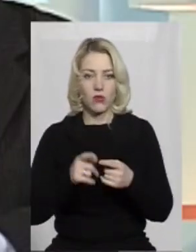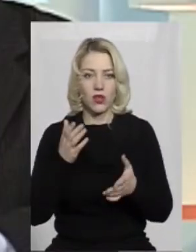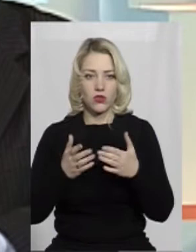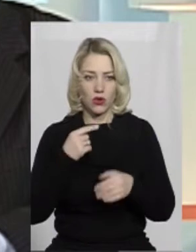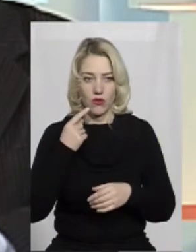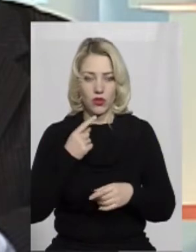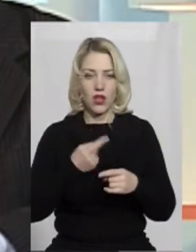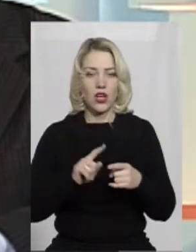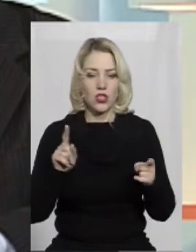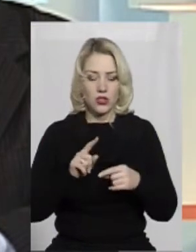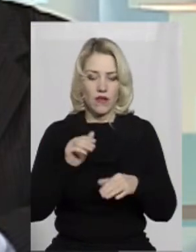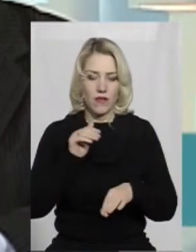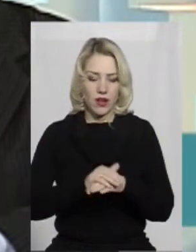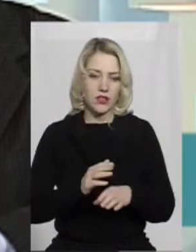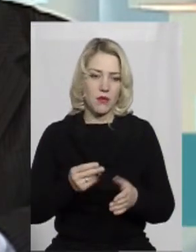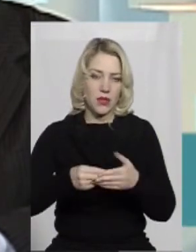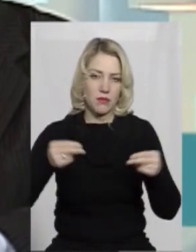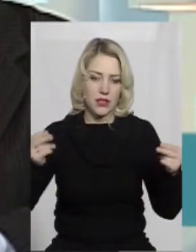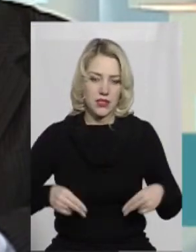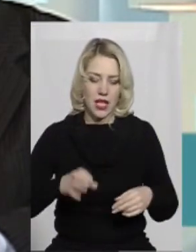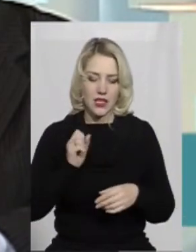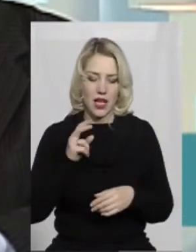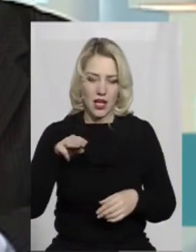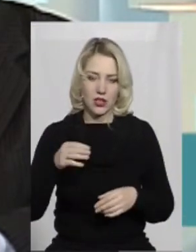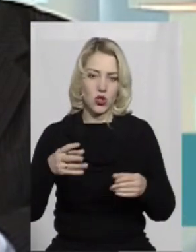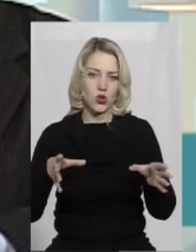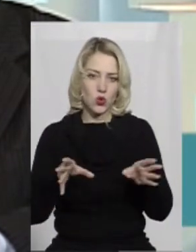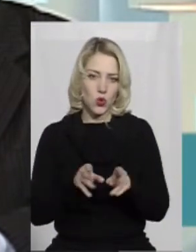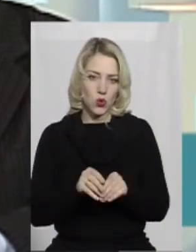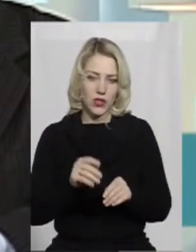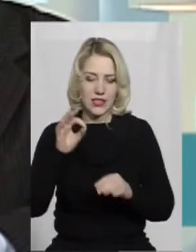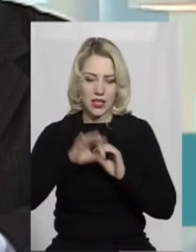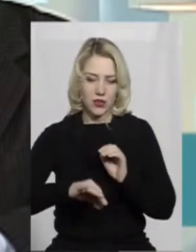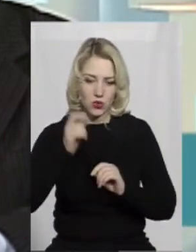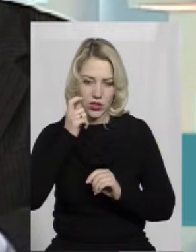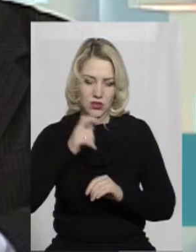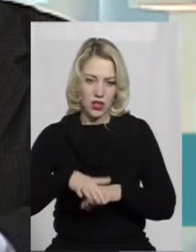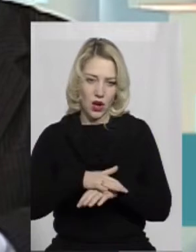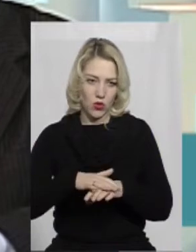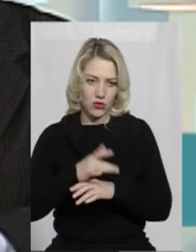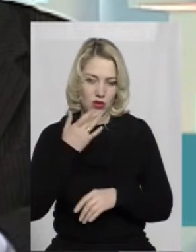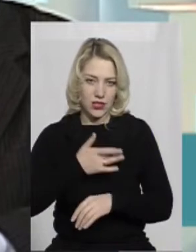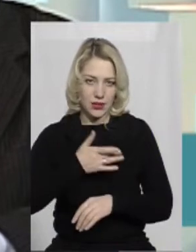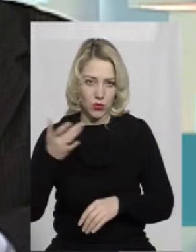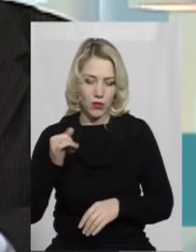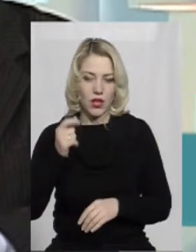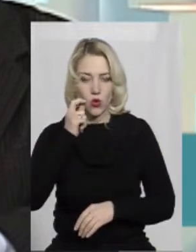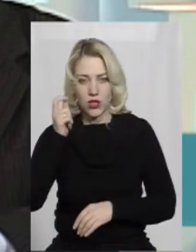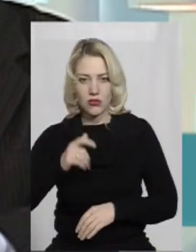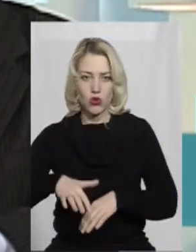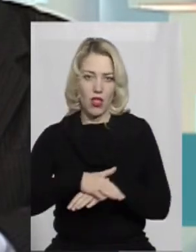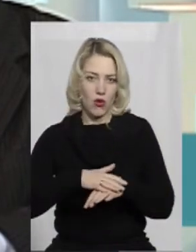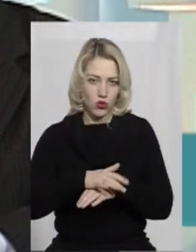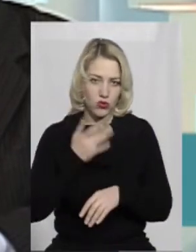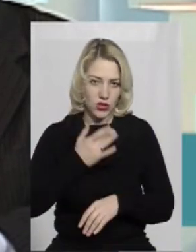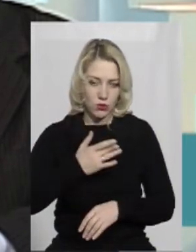було сьогодні наголошено, в акті підписання акту злуки західної Української народної республіки і Української народної республіки.